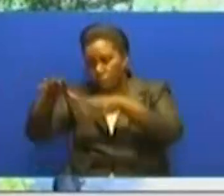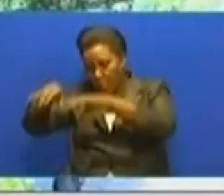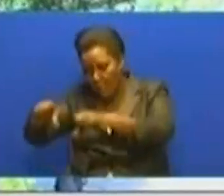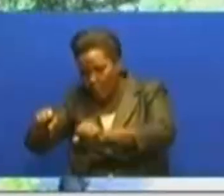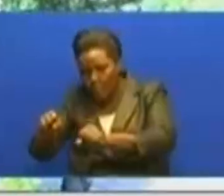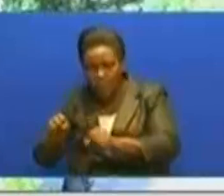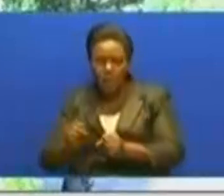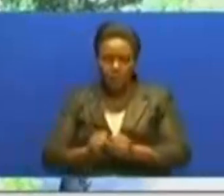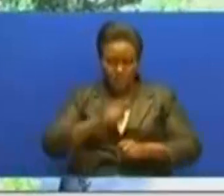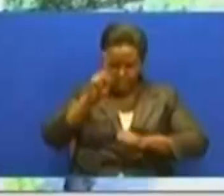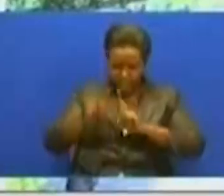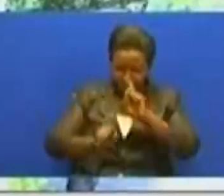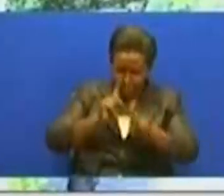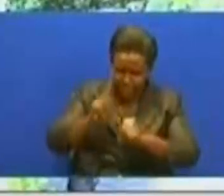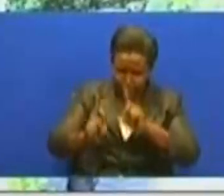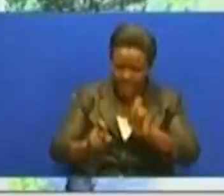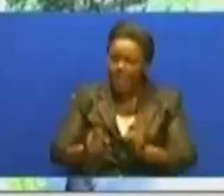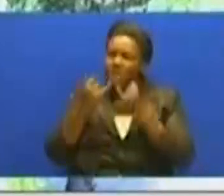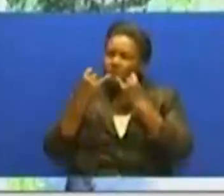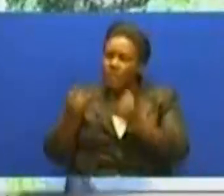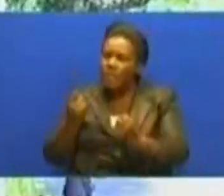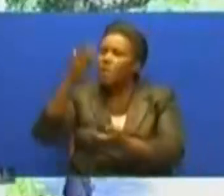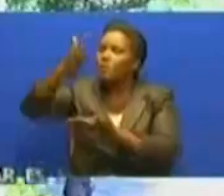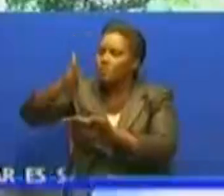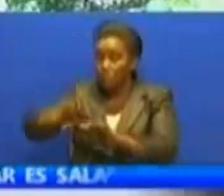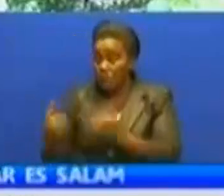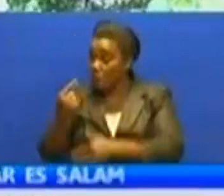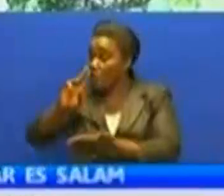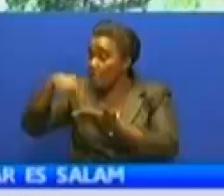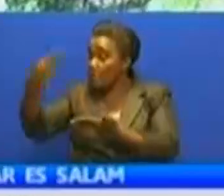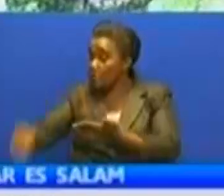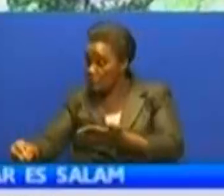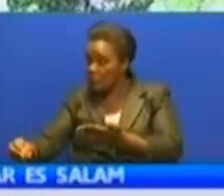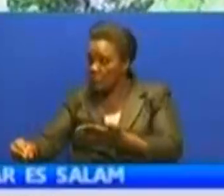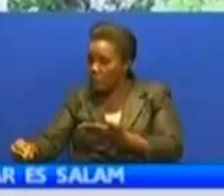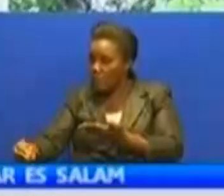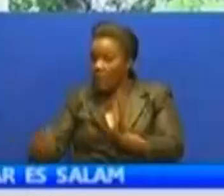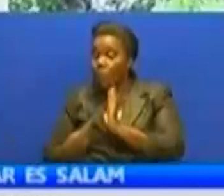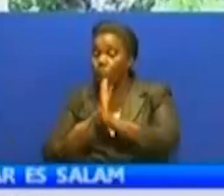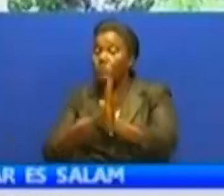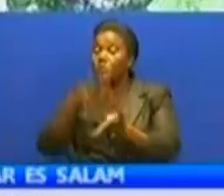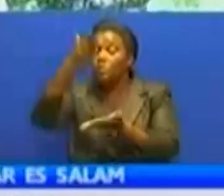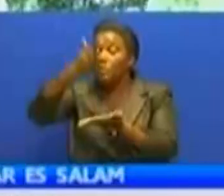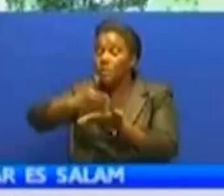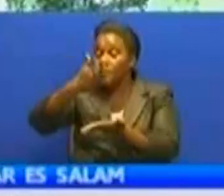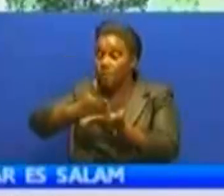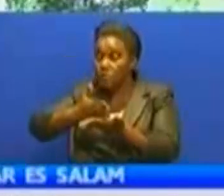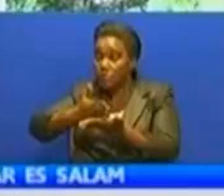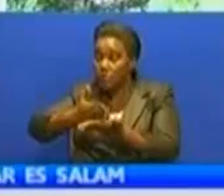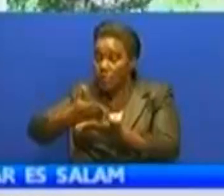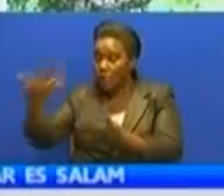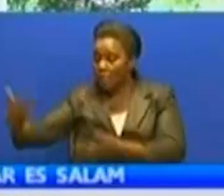tumuhoji hizo tarifa uthibitisho wake ukowapi. Na kishindwa kutowa uthibitisho